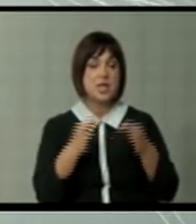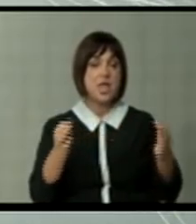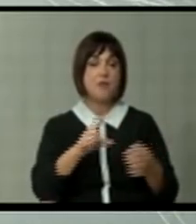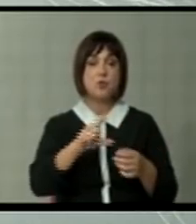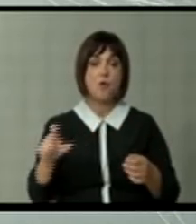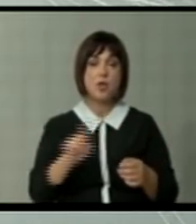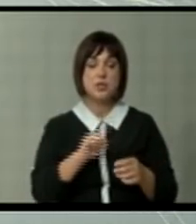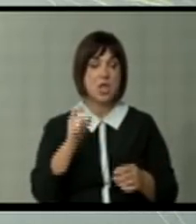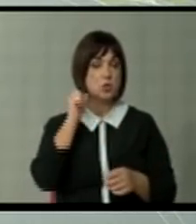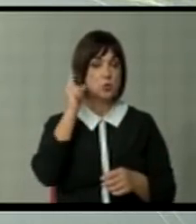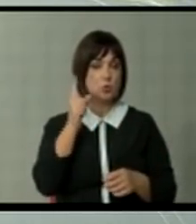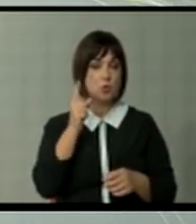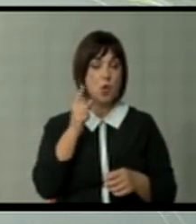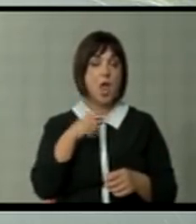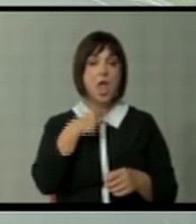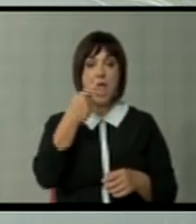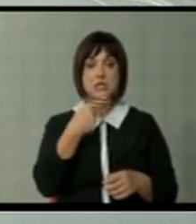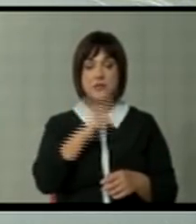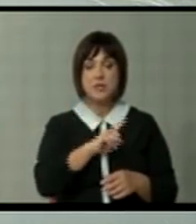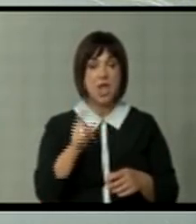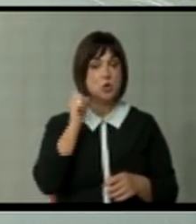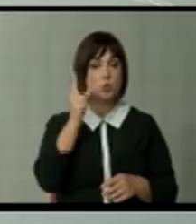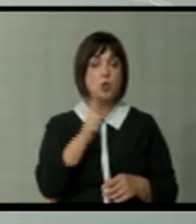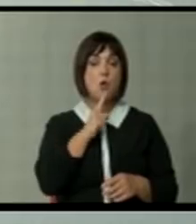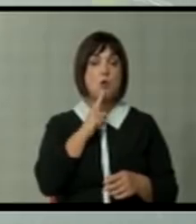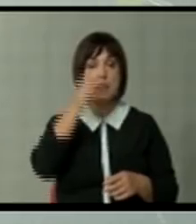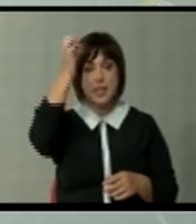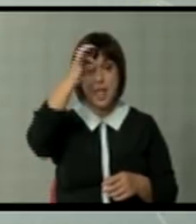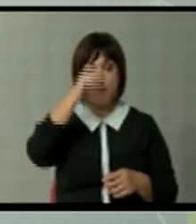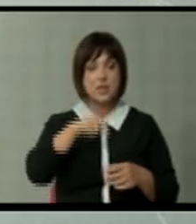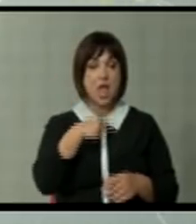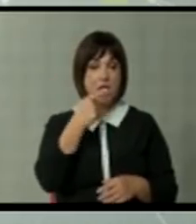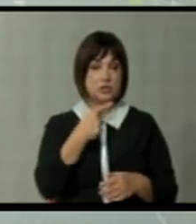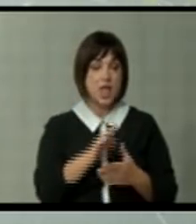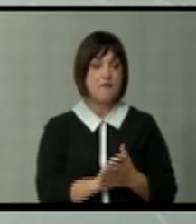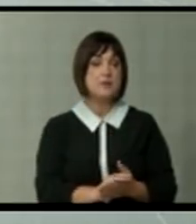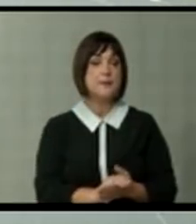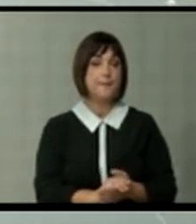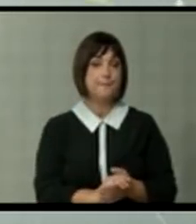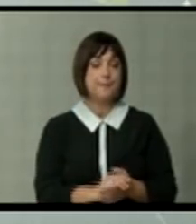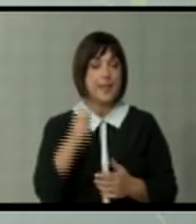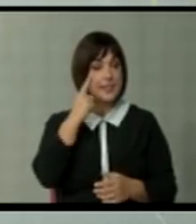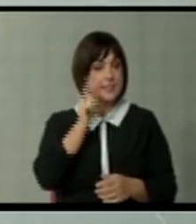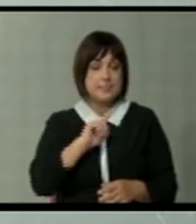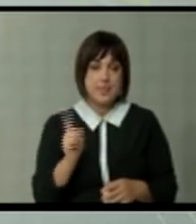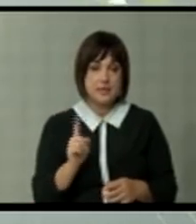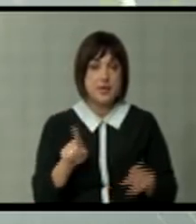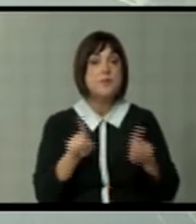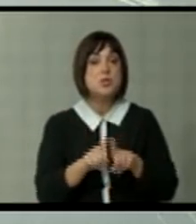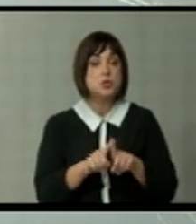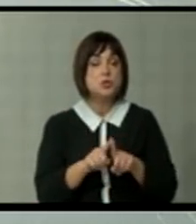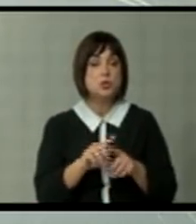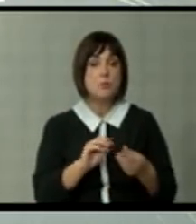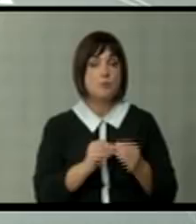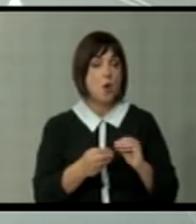не е случайна. Абсолютно изјавата не е случайна. Кој се намерите на изјавата, не знам. Истоп се